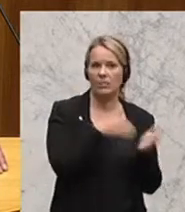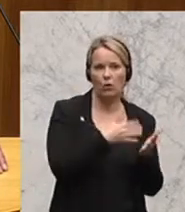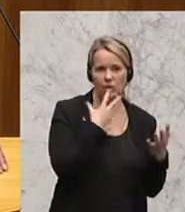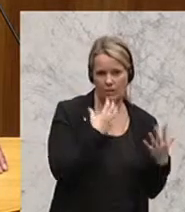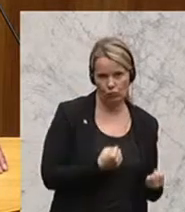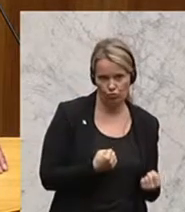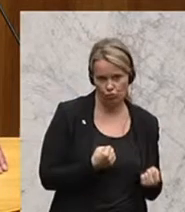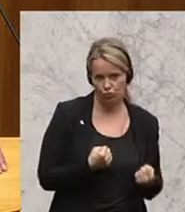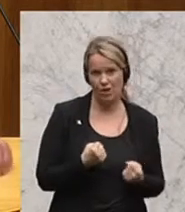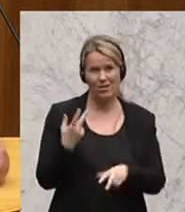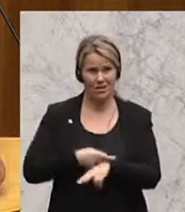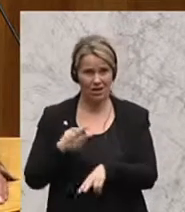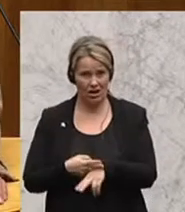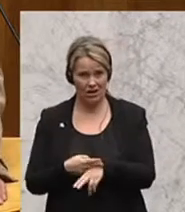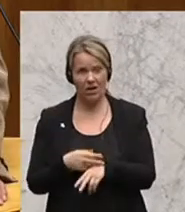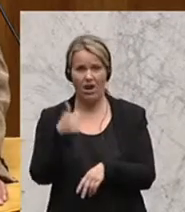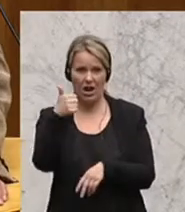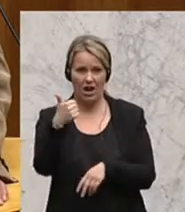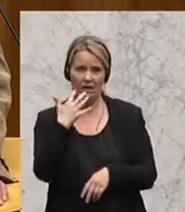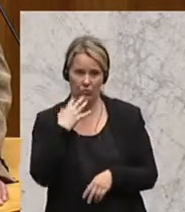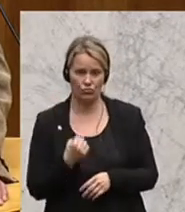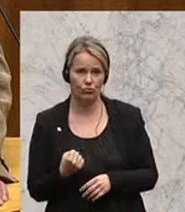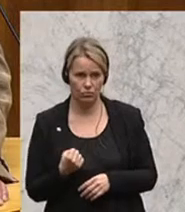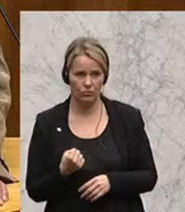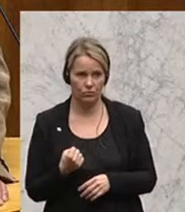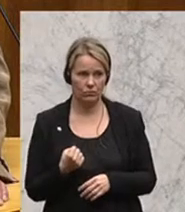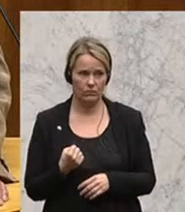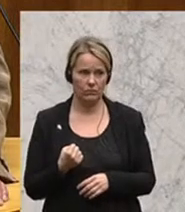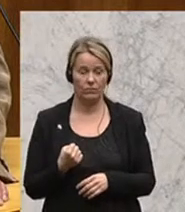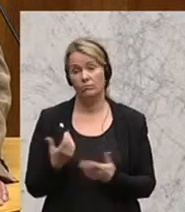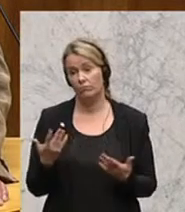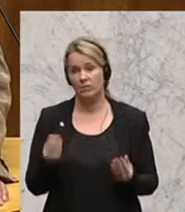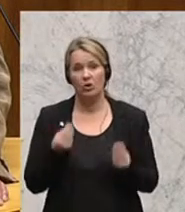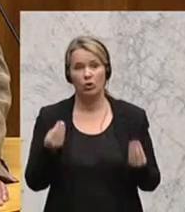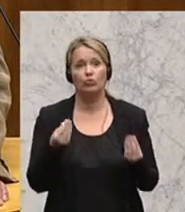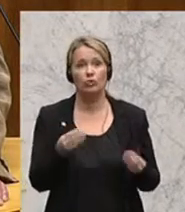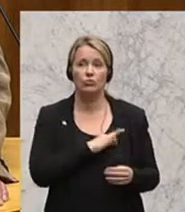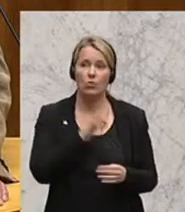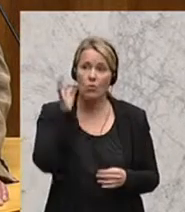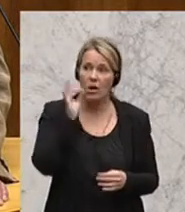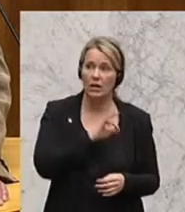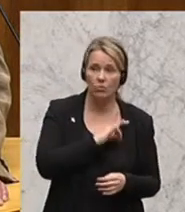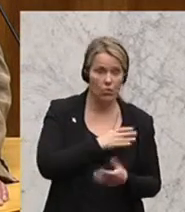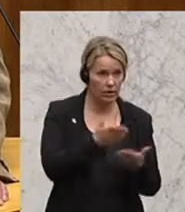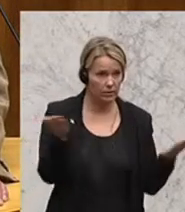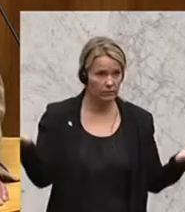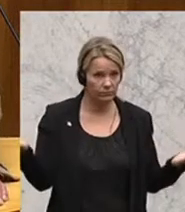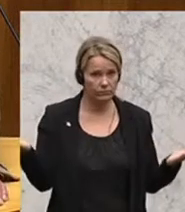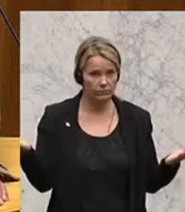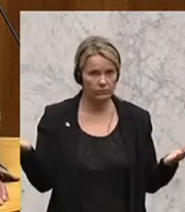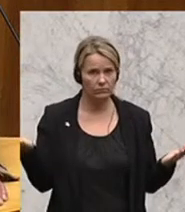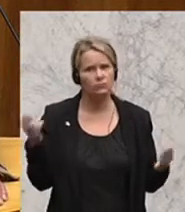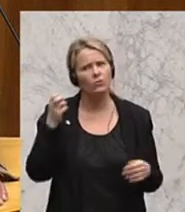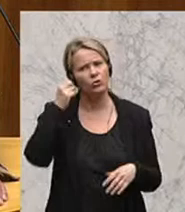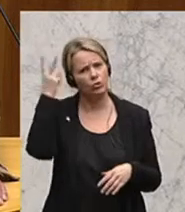und der Kranke hat einen. Und geschätzte Kolleginnen und Kollegen, es ist